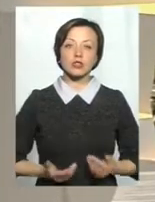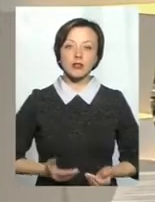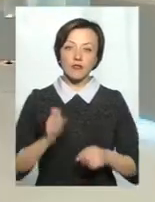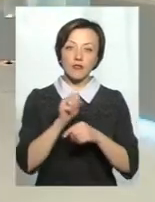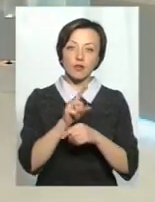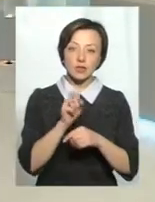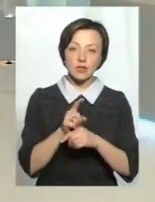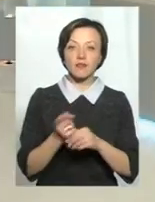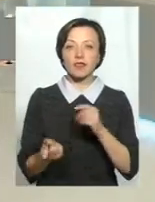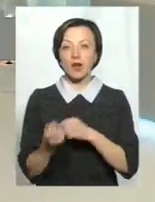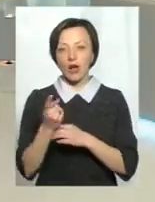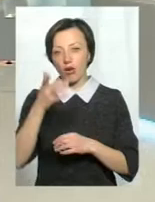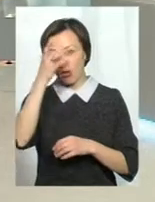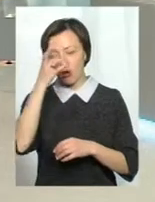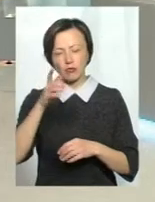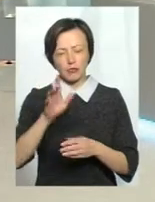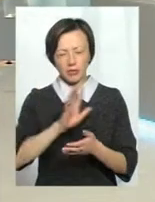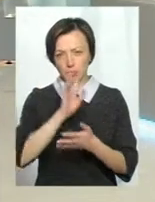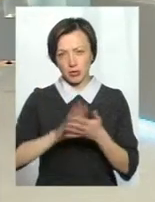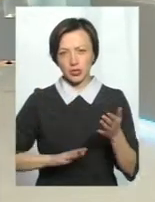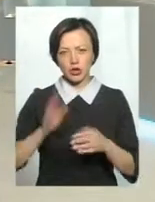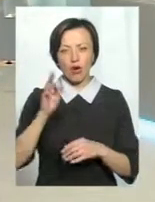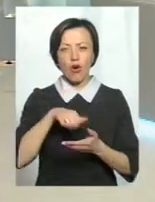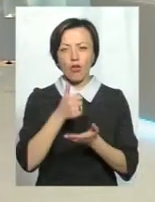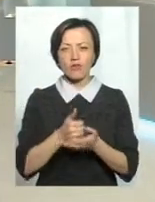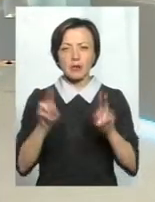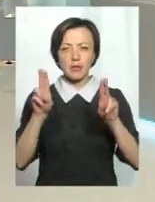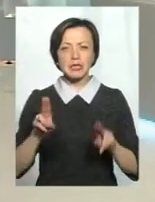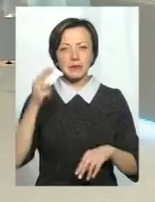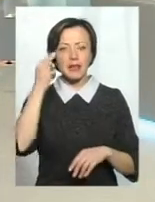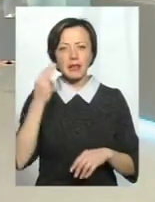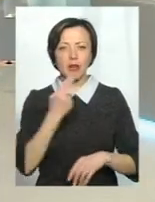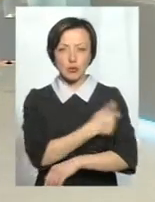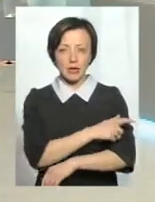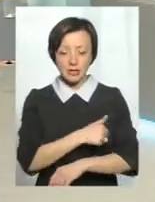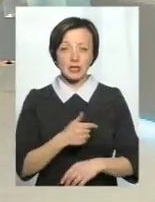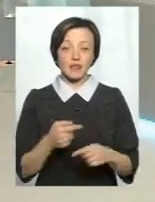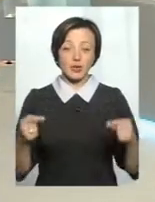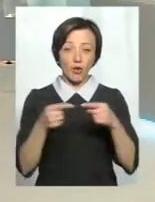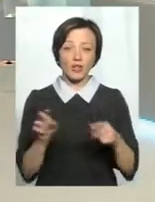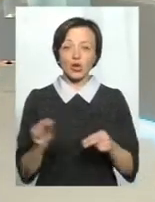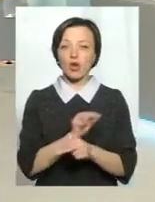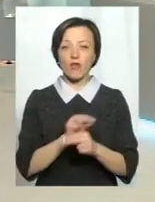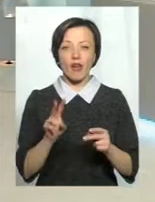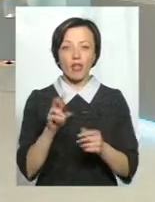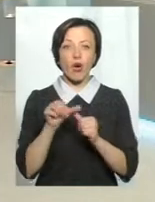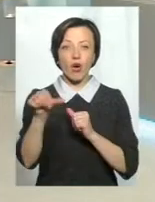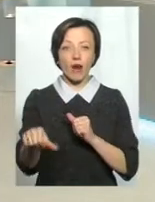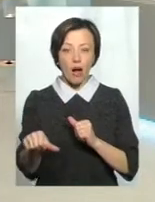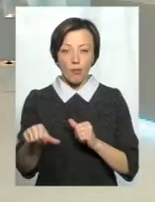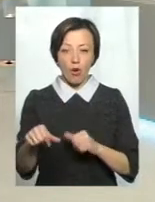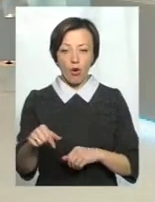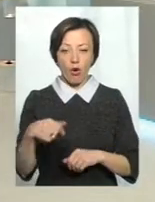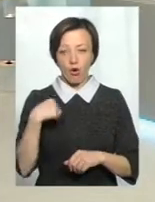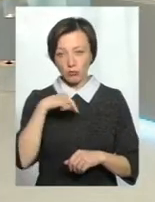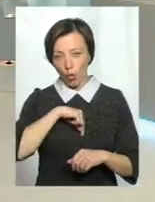Звідти виникає головний принцип китайської медицини і, відповідно, лікування не окремого органу,